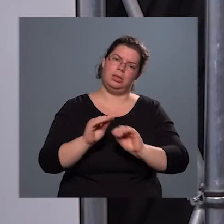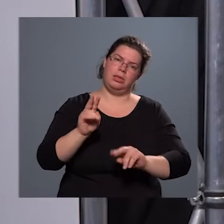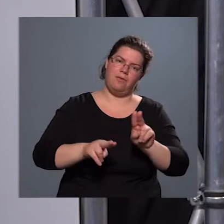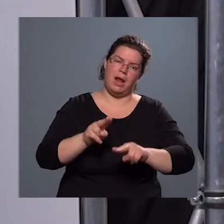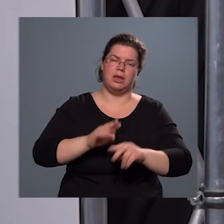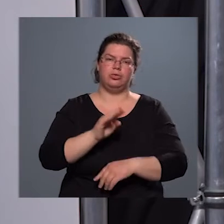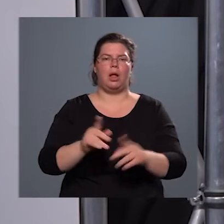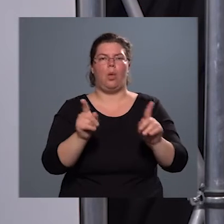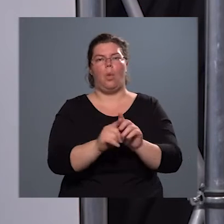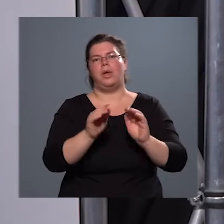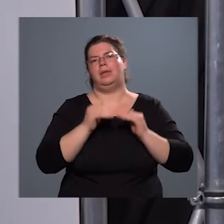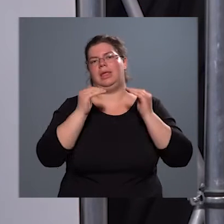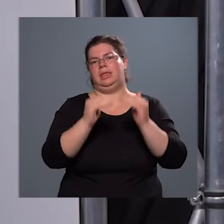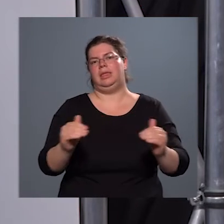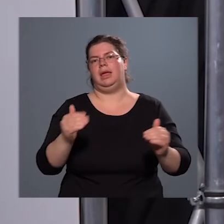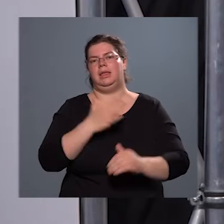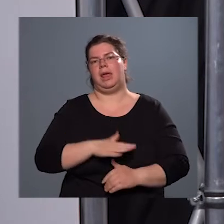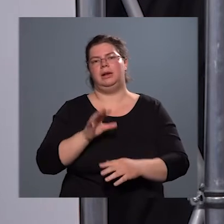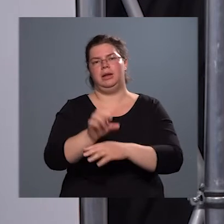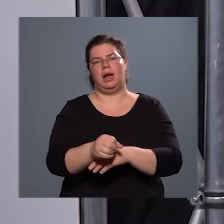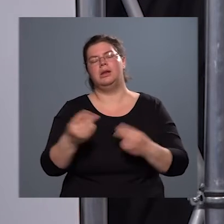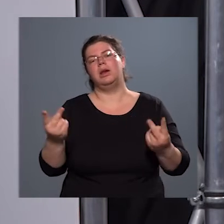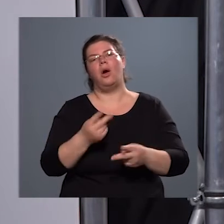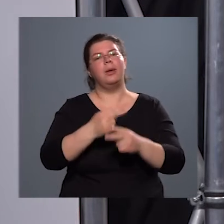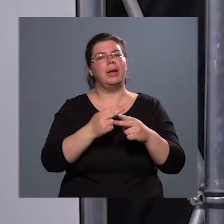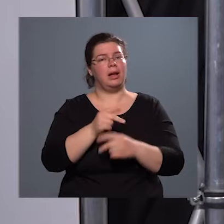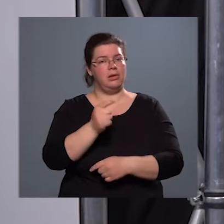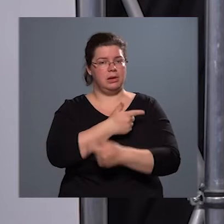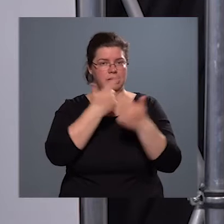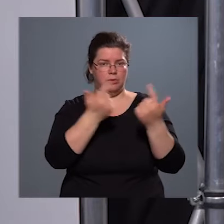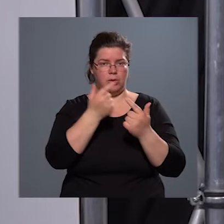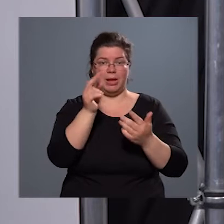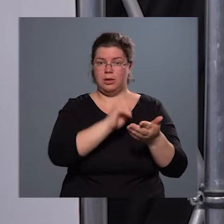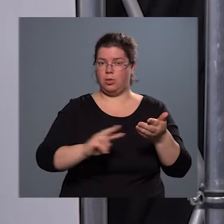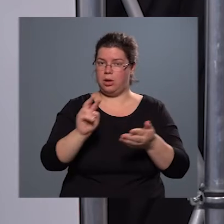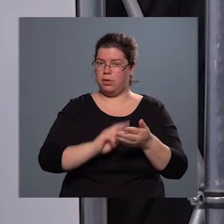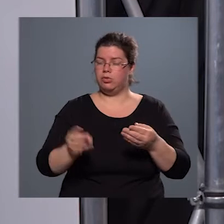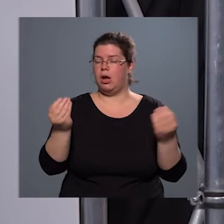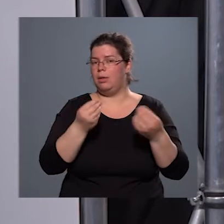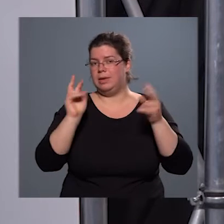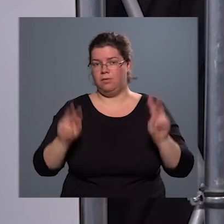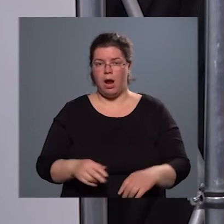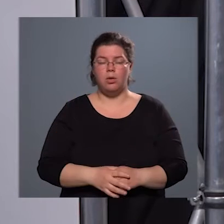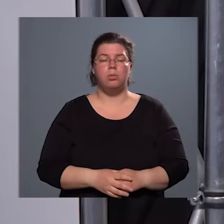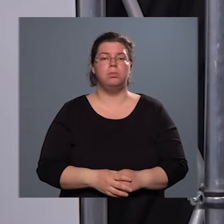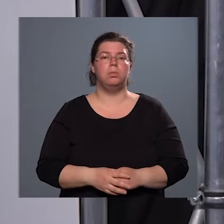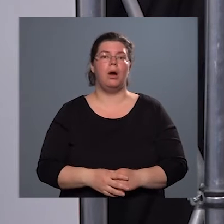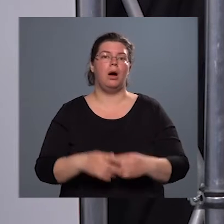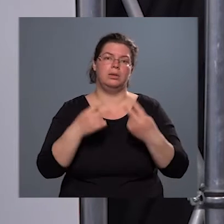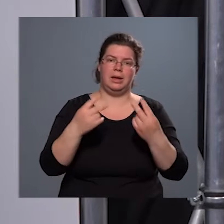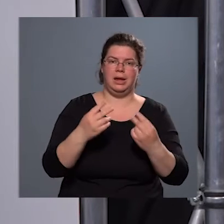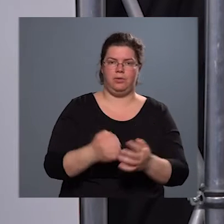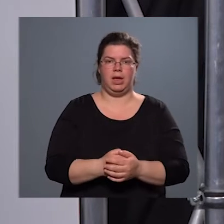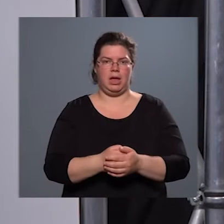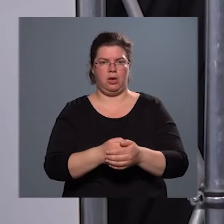szintjére törekszünk, ahol a beteg azt az információt olvassa el, ami tényleg valid, tényleg